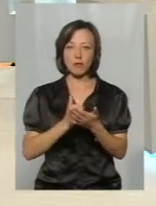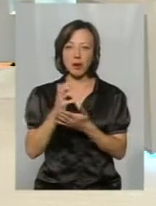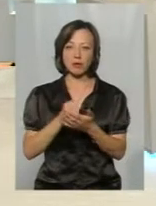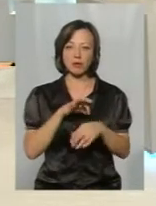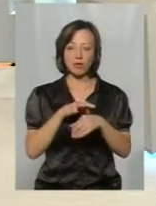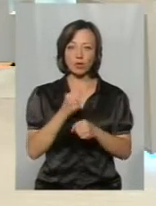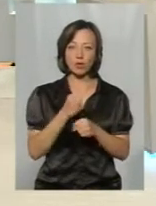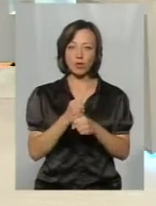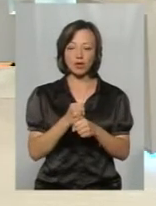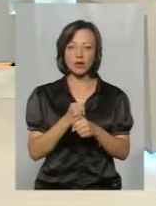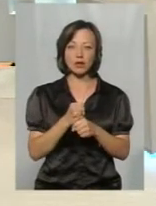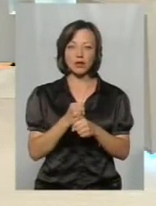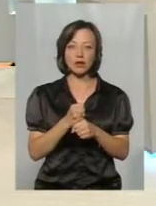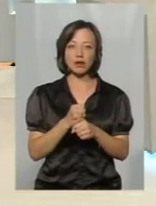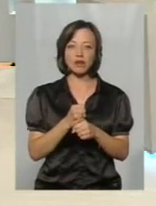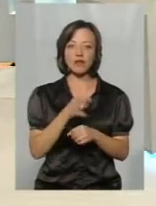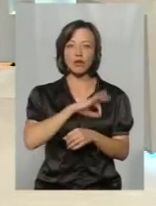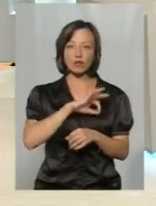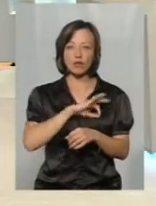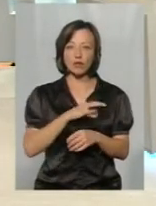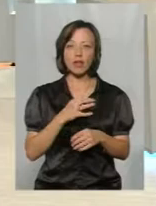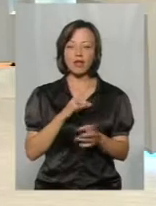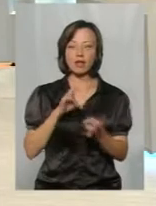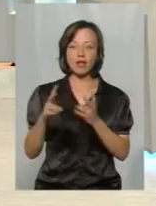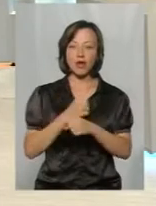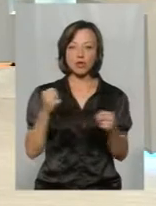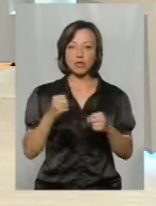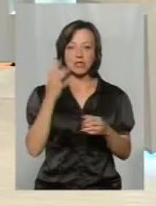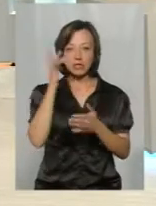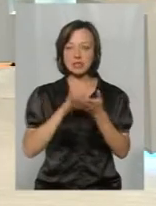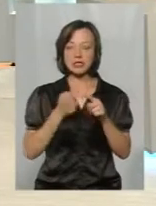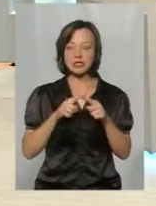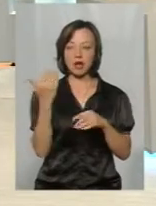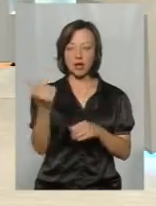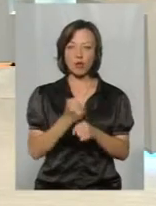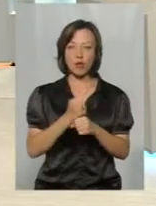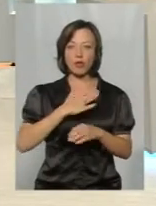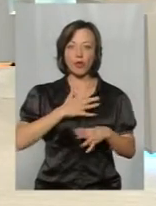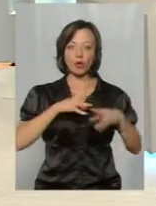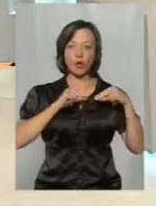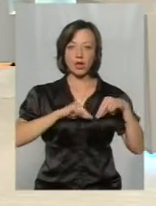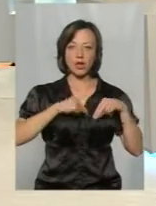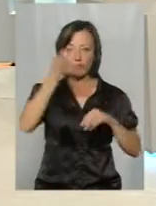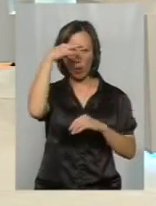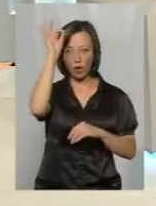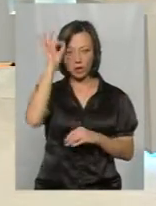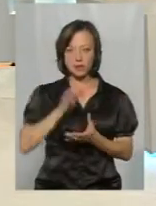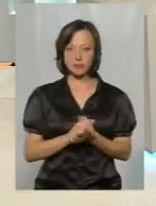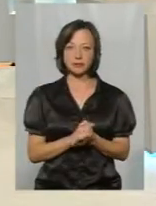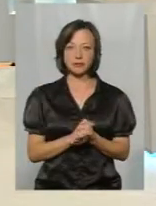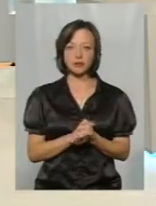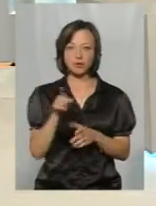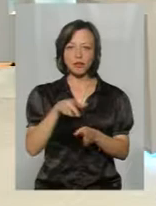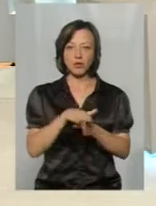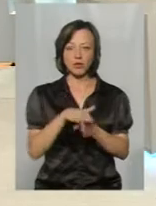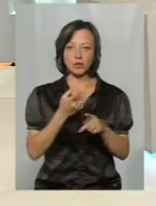проводити роботу над боєприпасами, які використовуються в терористичних цілях. Це не наша робота, це робота наших колегів з поліції. Вони